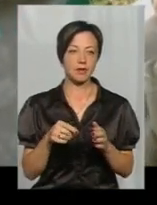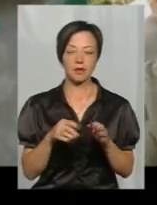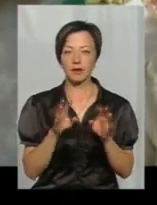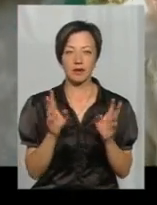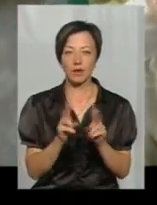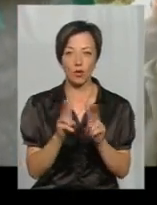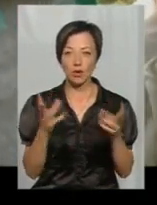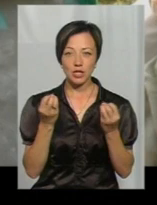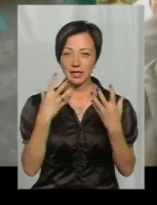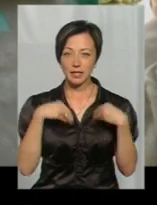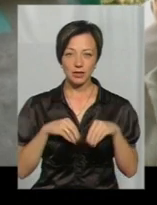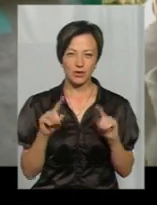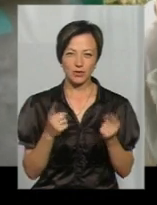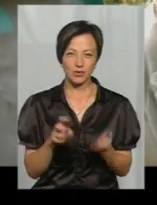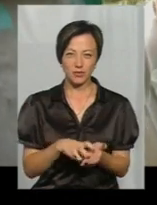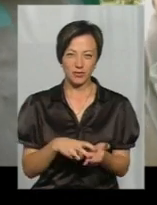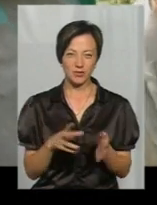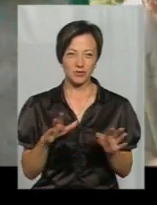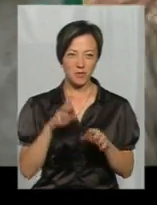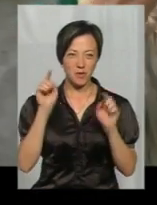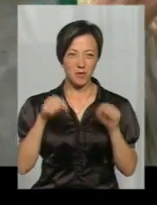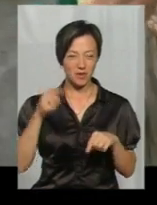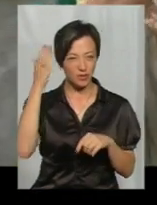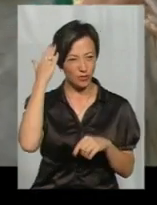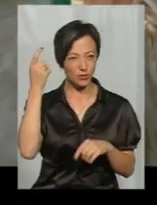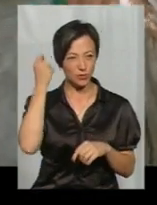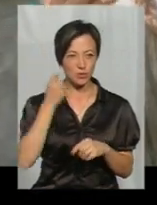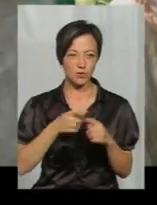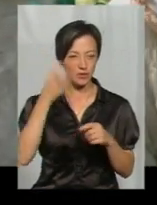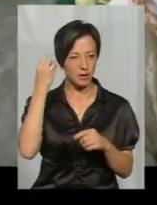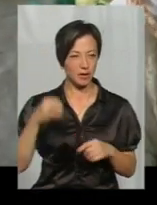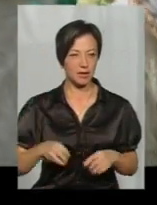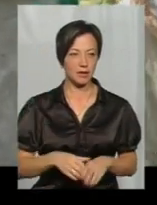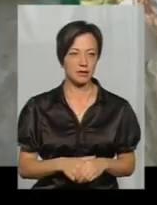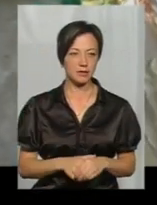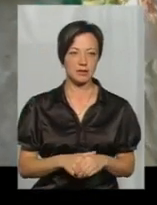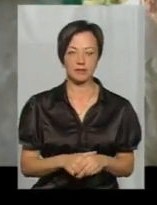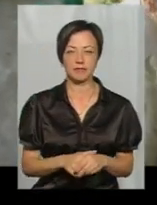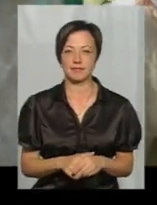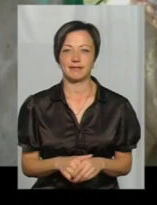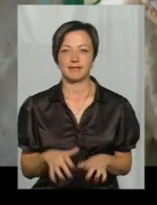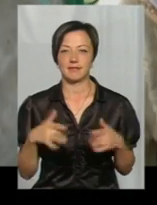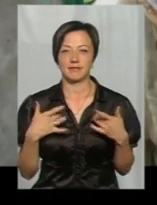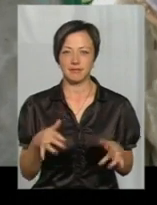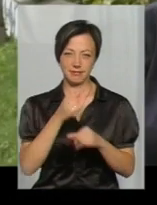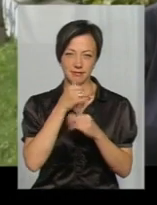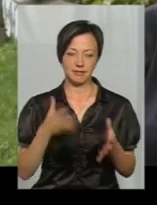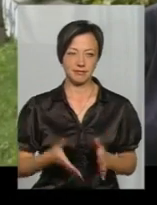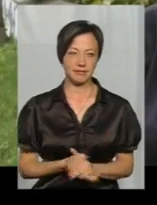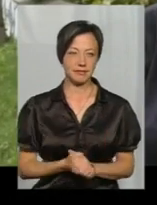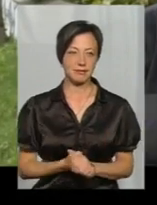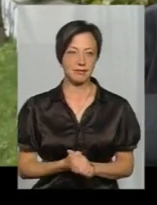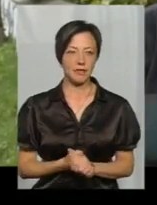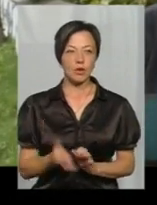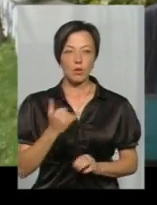нікого ще не зілі, але я дуже боюся. Паде в коси, витягає. Ну, прямо не може. У нас